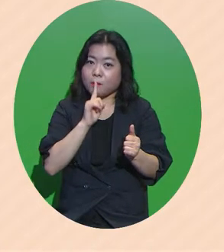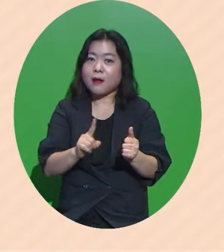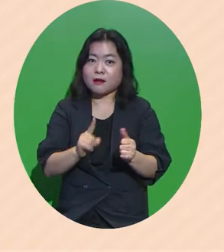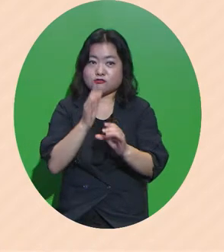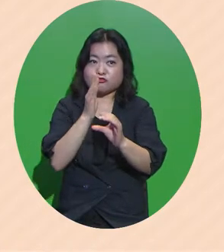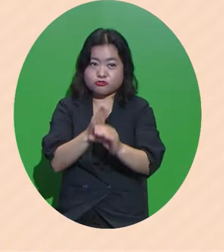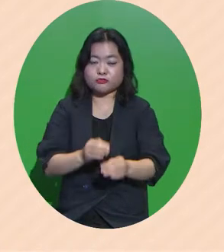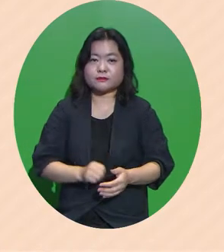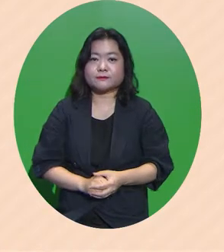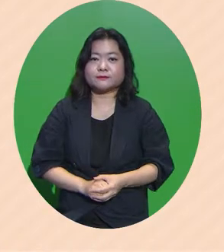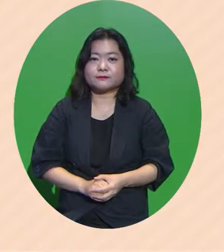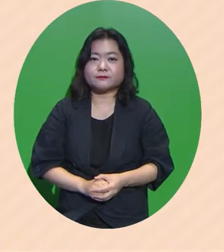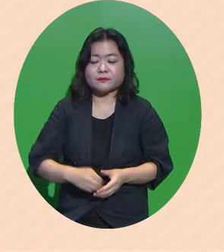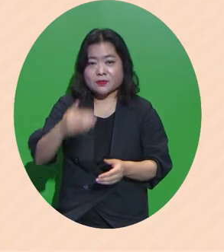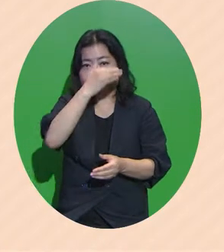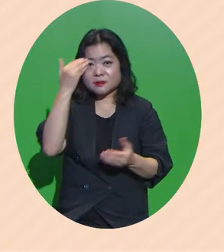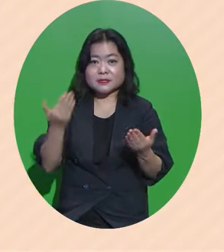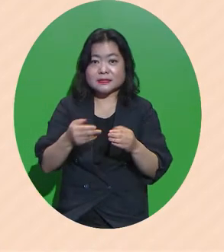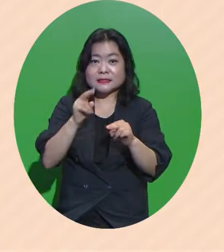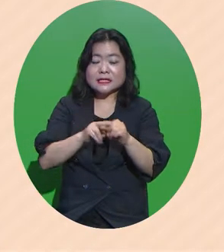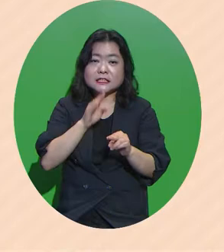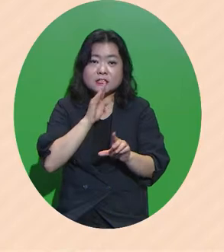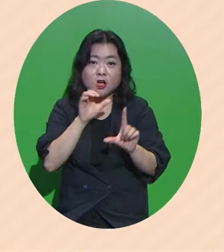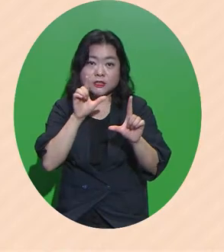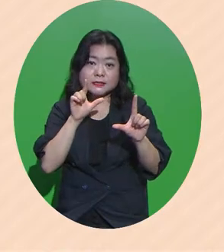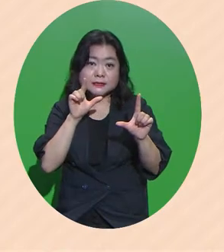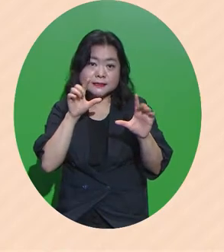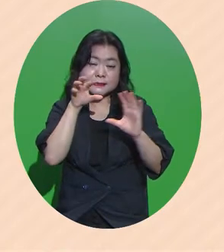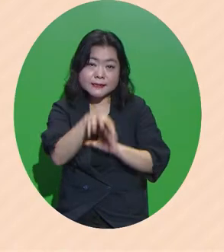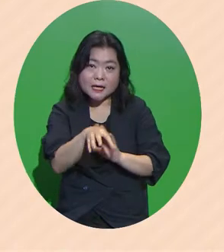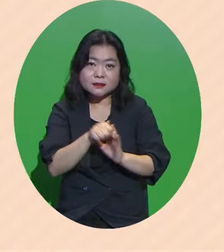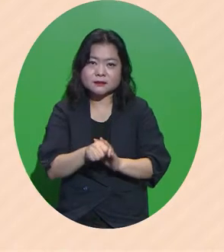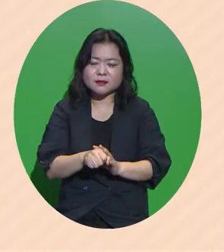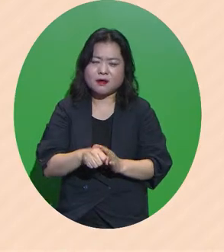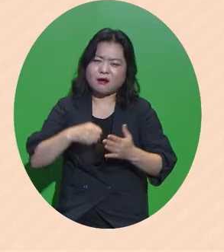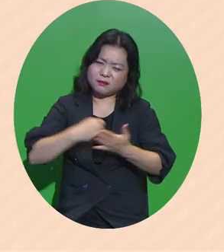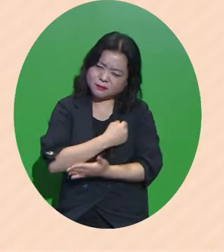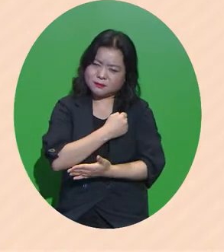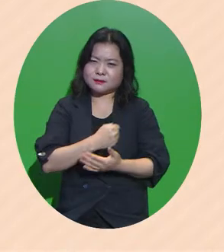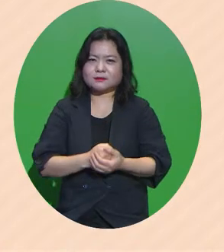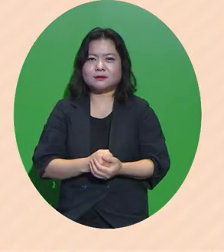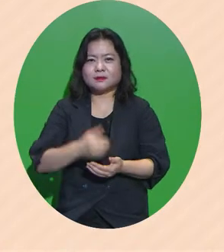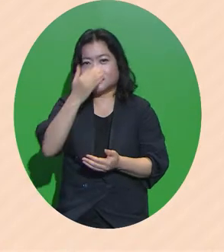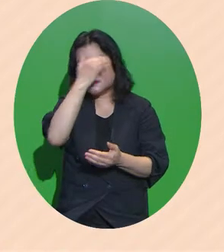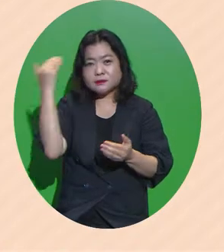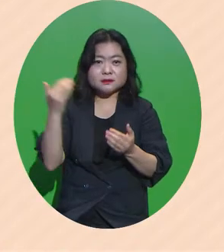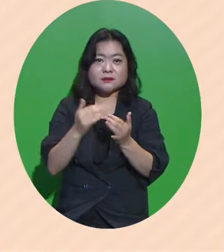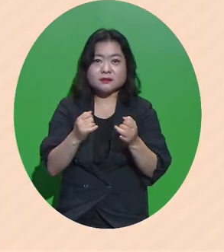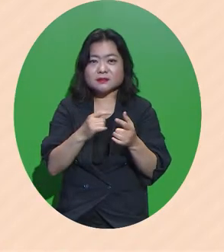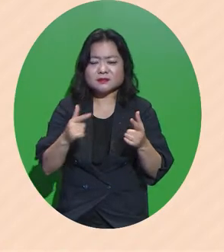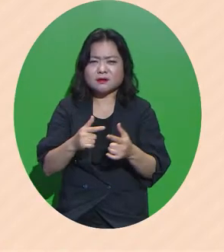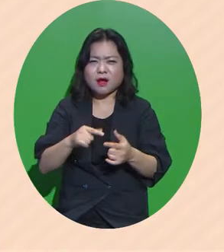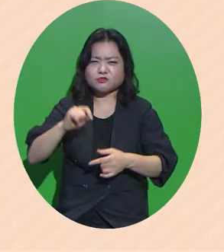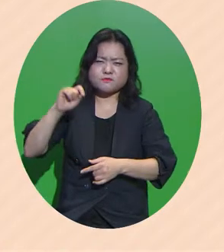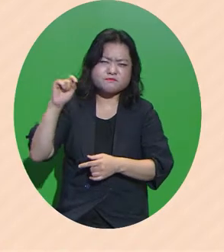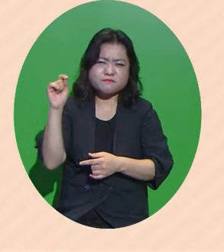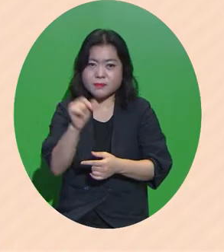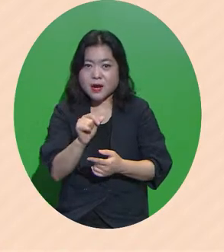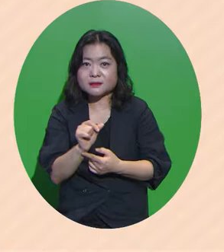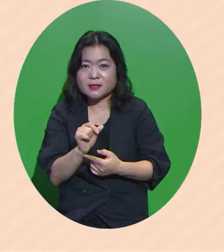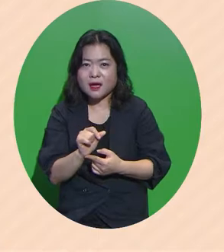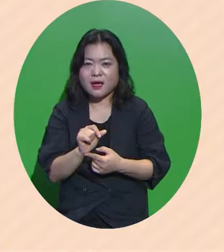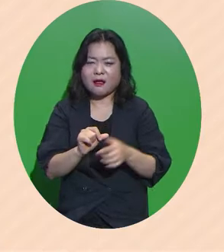청년 일자리 현장은 유감스럽습니다 청년들은 빛의 속도로